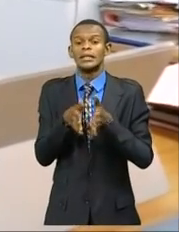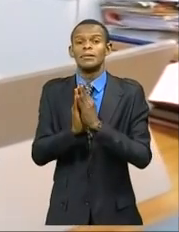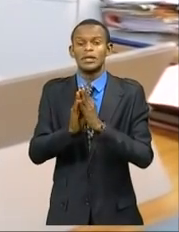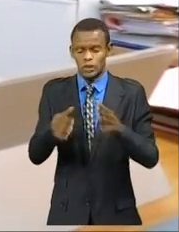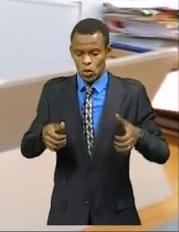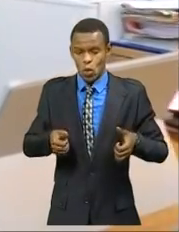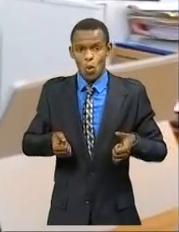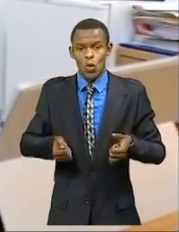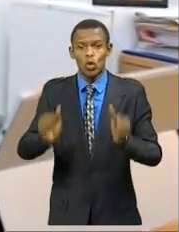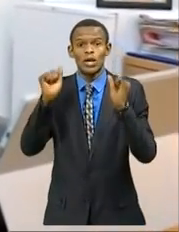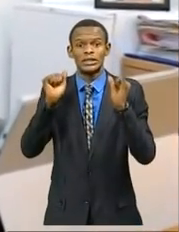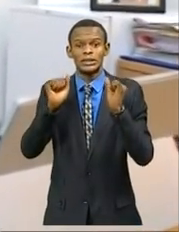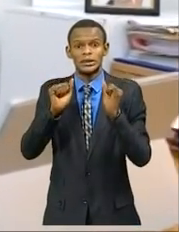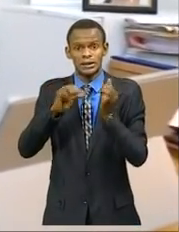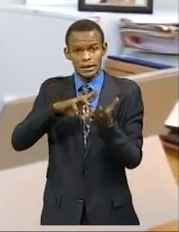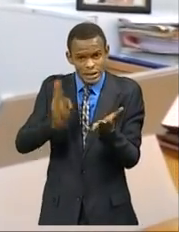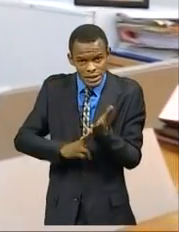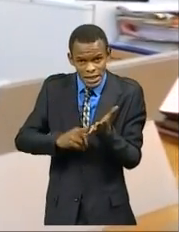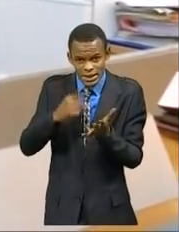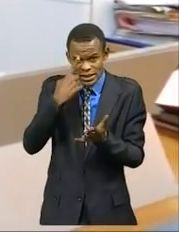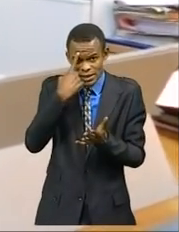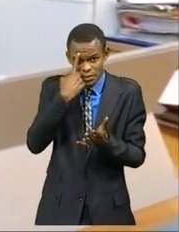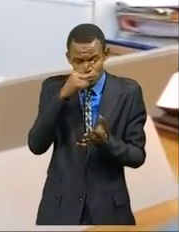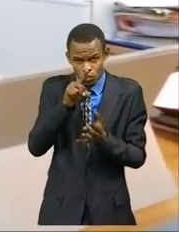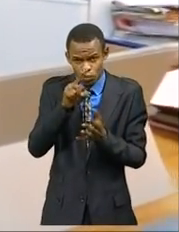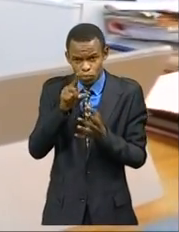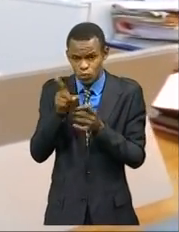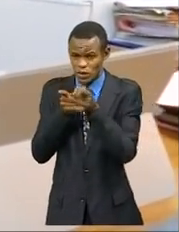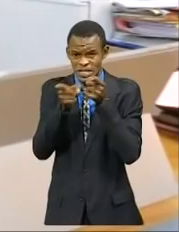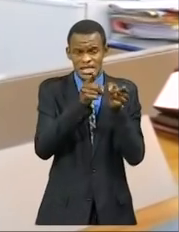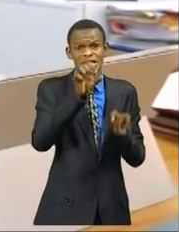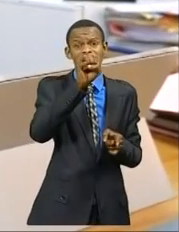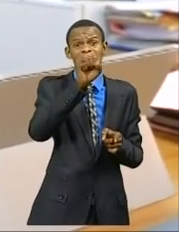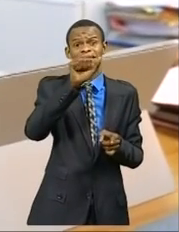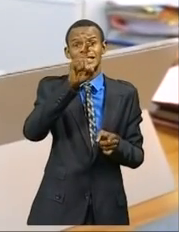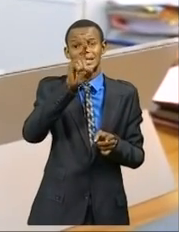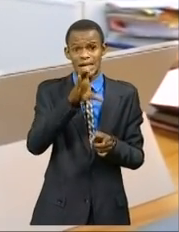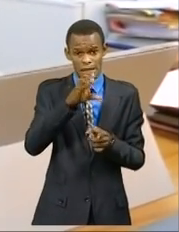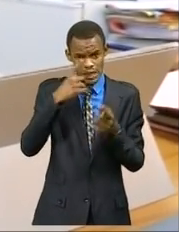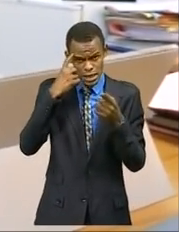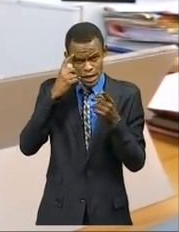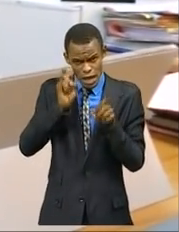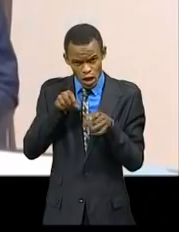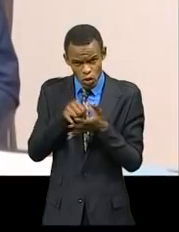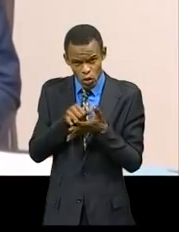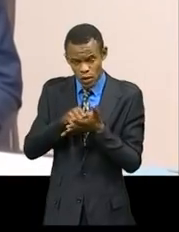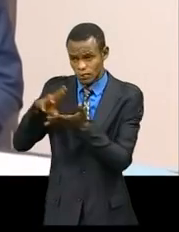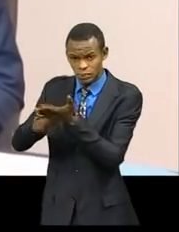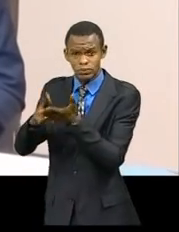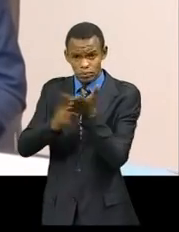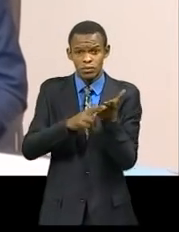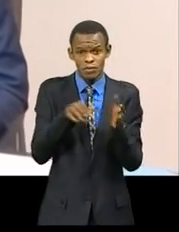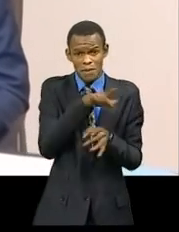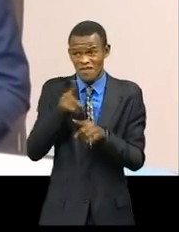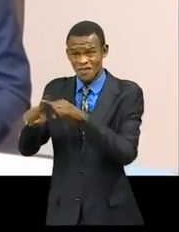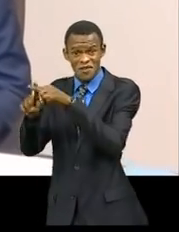ratification du protocole commercial de la SADEC conclu par les États membres le 24 août 1996 à Macéro et le Soto